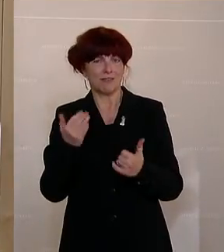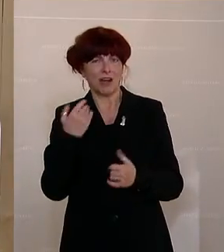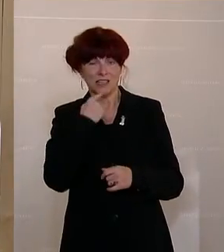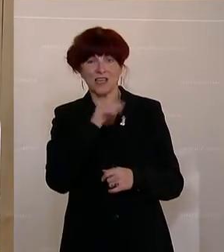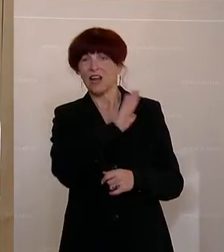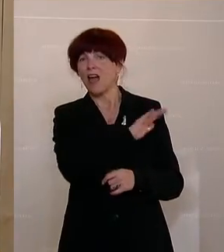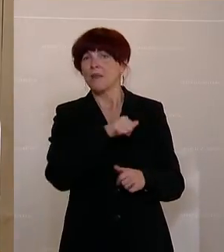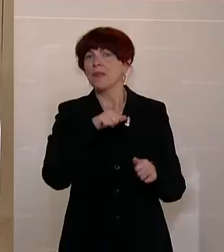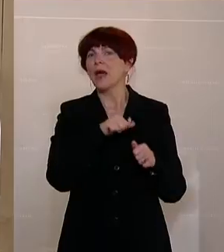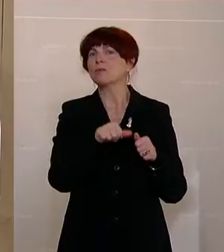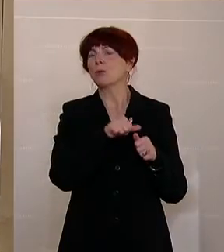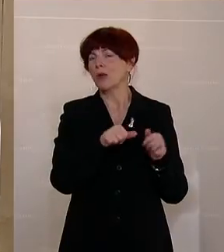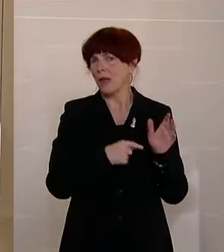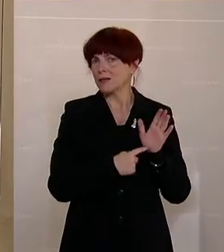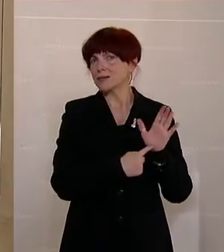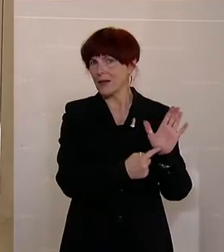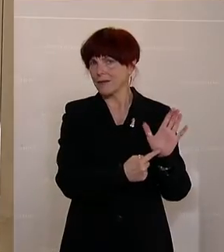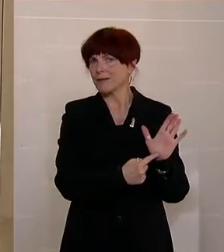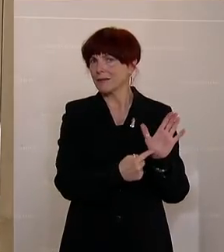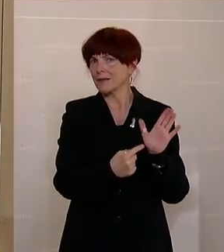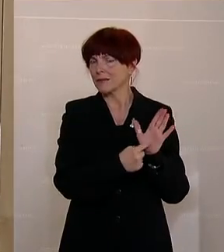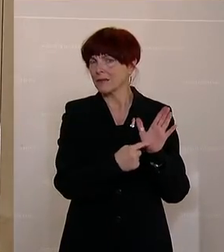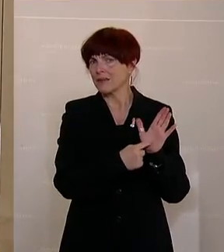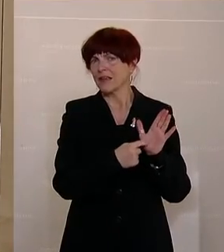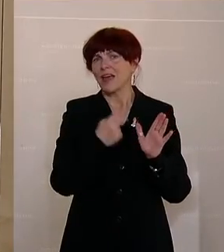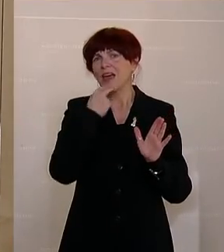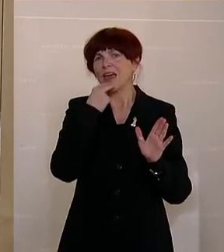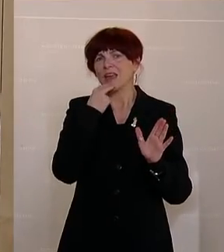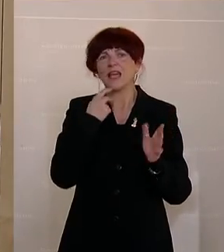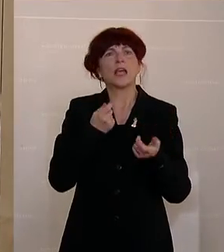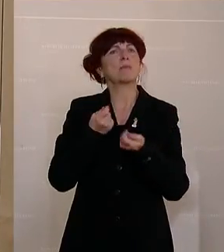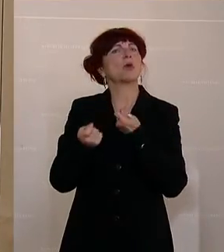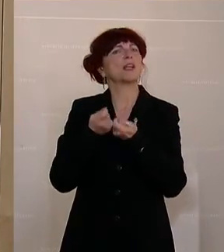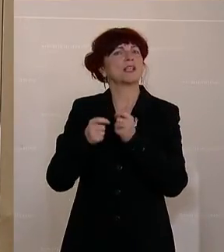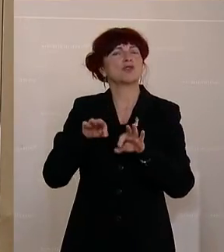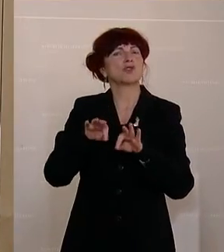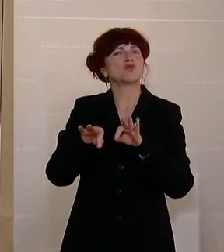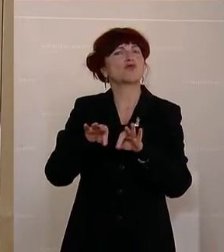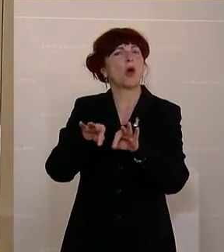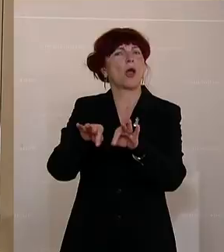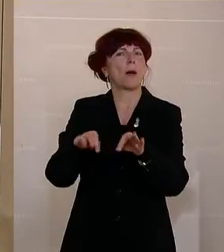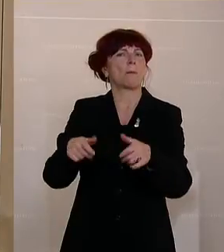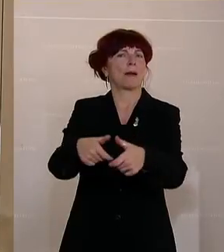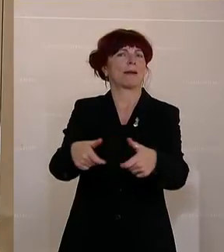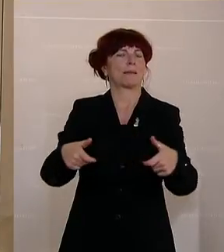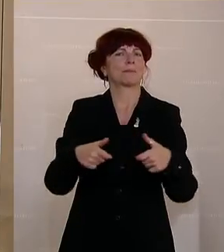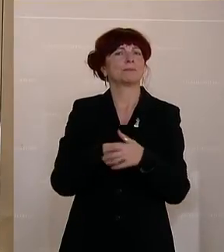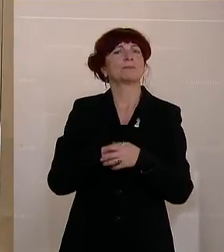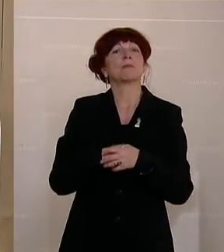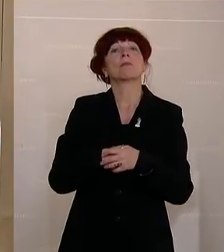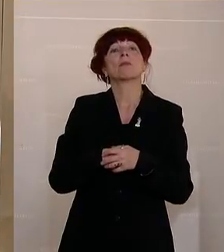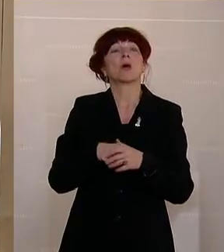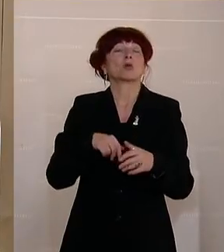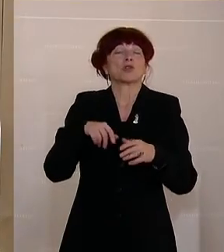Modell eines energiepolitischen Steuerpakets. Schauen wir uns das mal an, du hast es schon erwähnt, euer